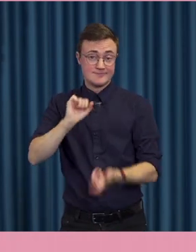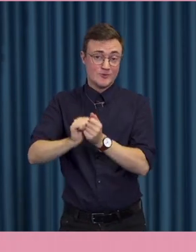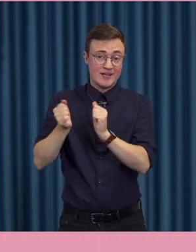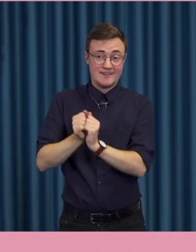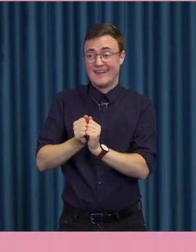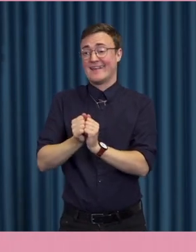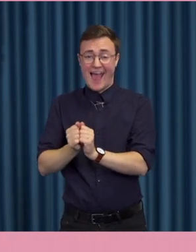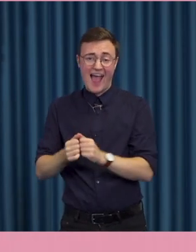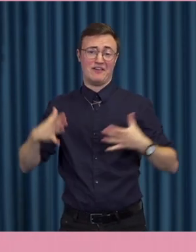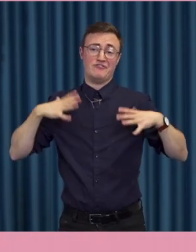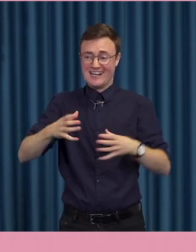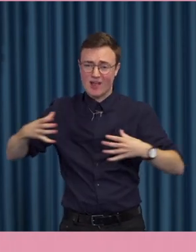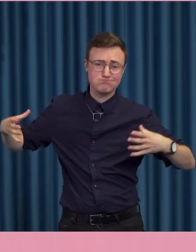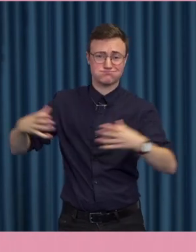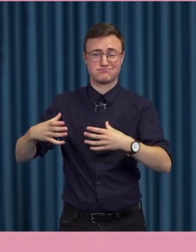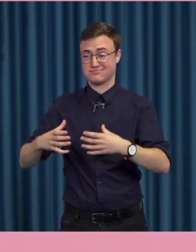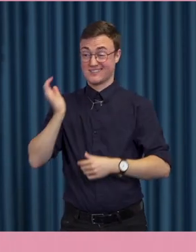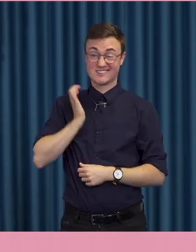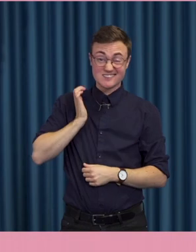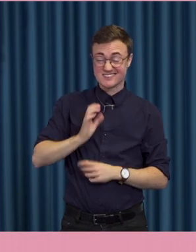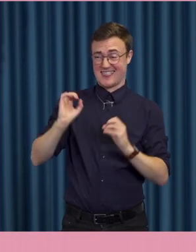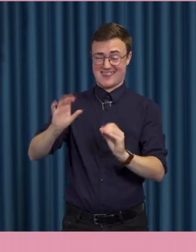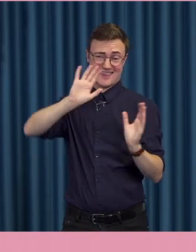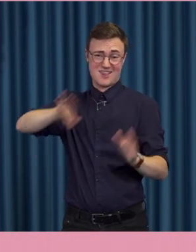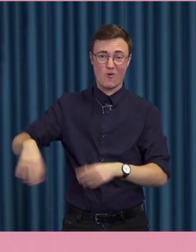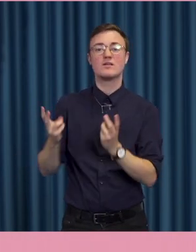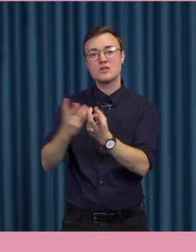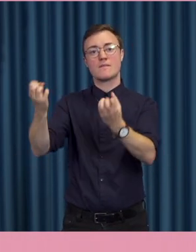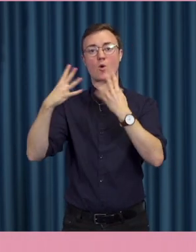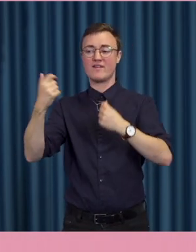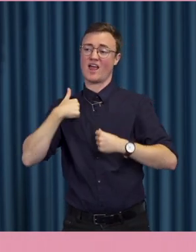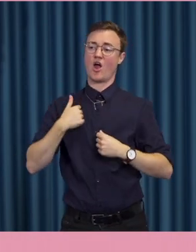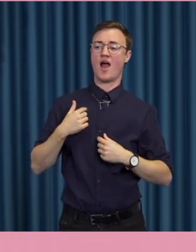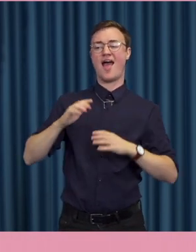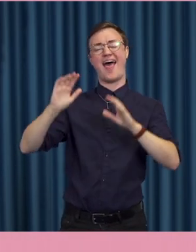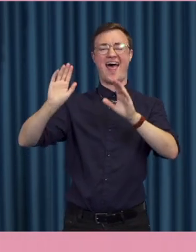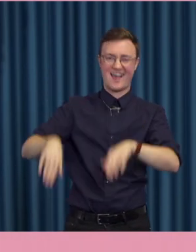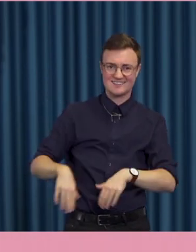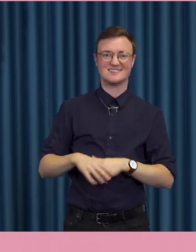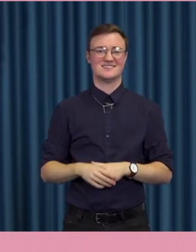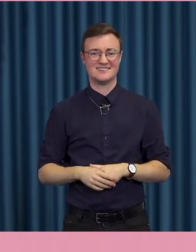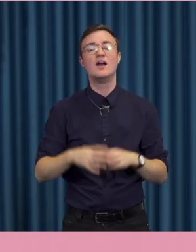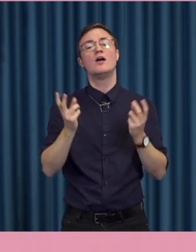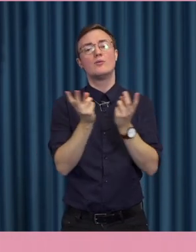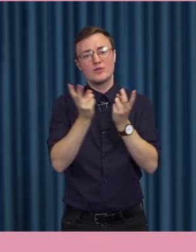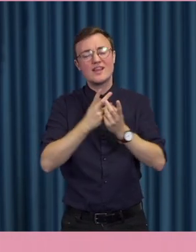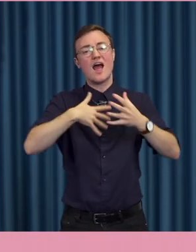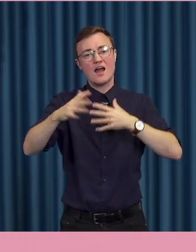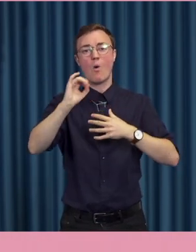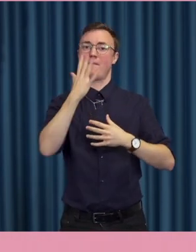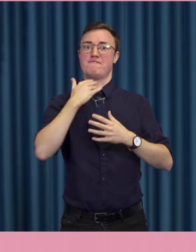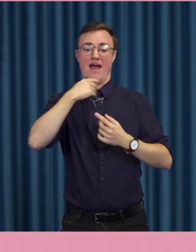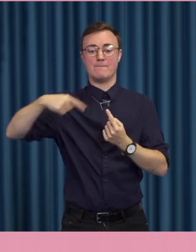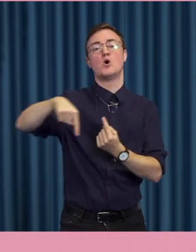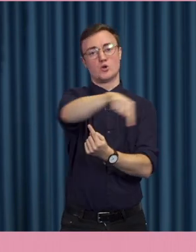demobiliserande och inte engagerar sig så borde det också kunna påverka. Precis som offline beror det alltså på vilka personer